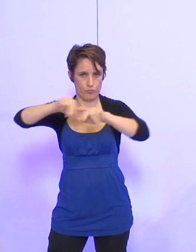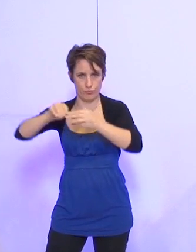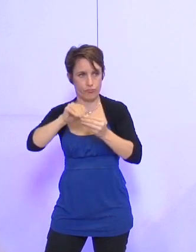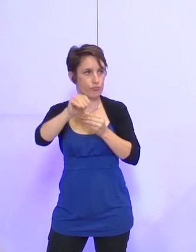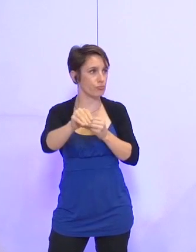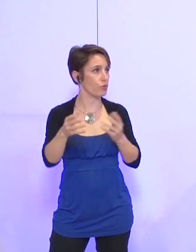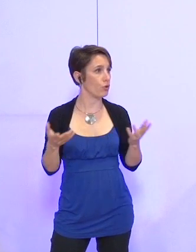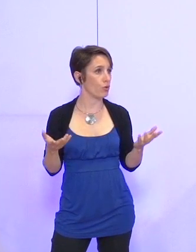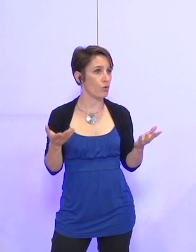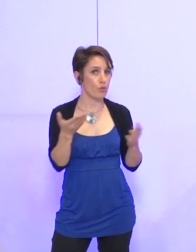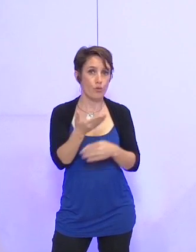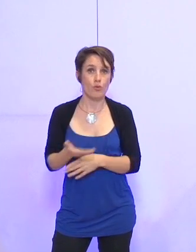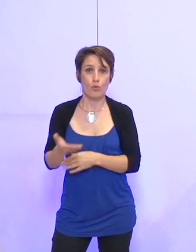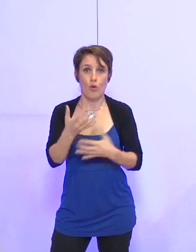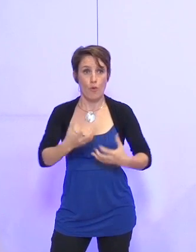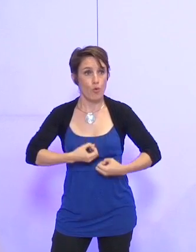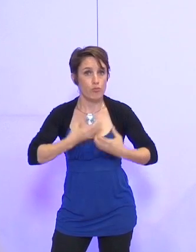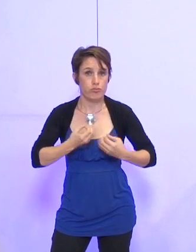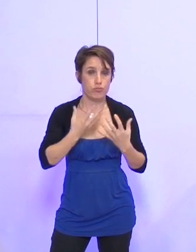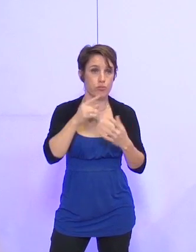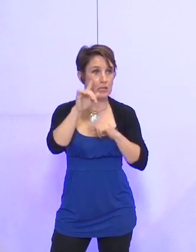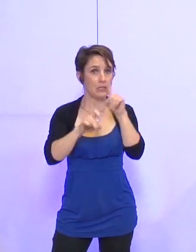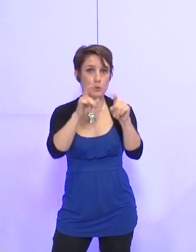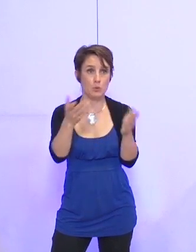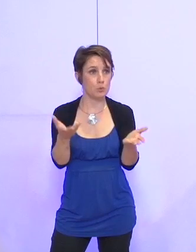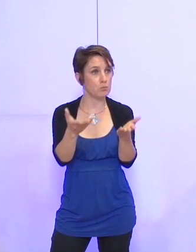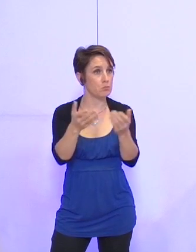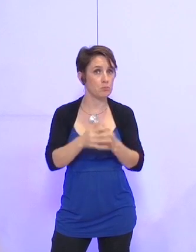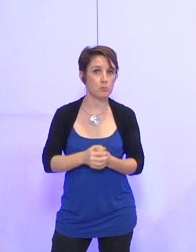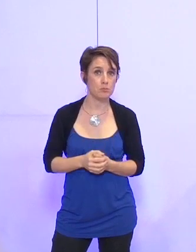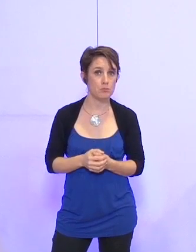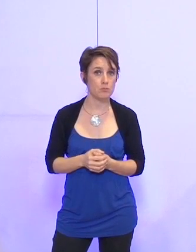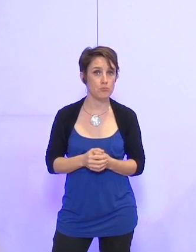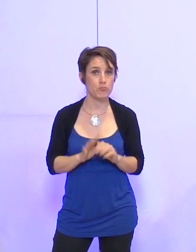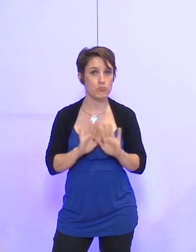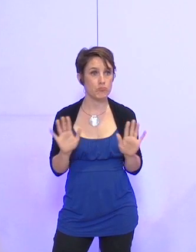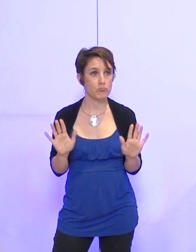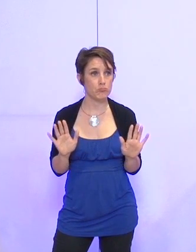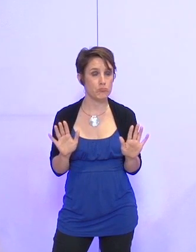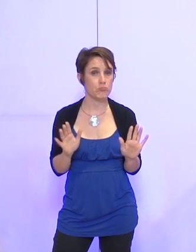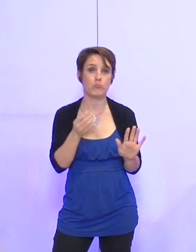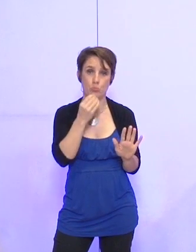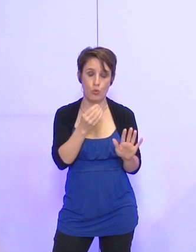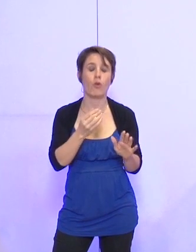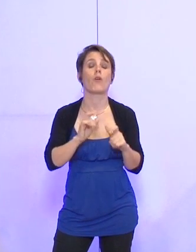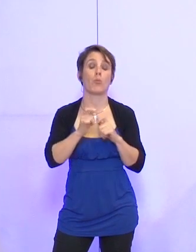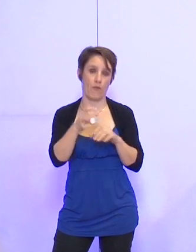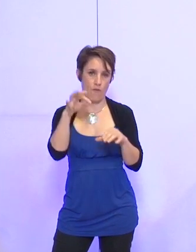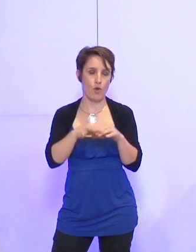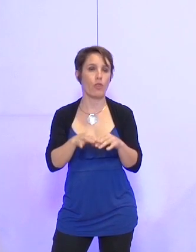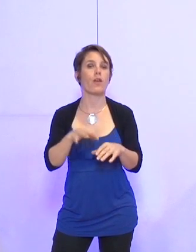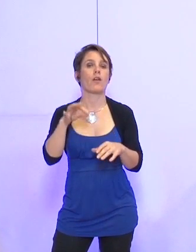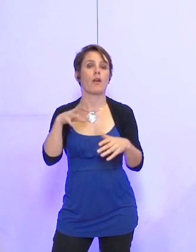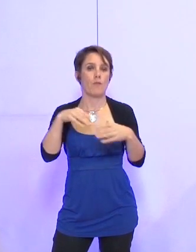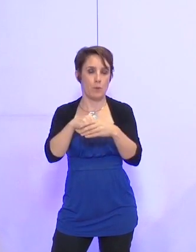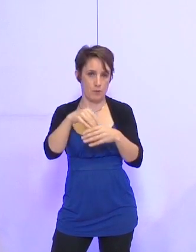Y a-t-il des prises de parole ou des questions ? Non ? Je mets donc cette délibération en voie. Qui ne